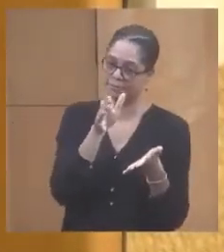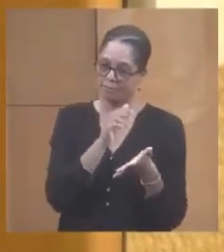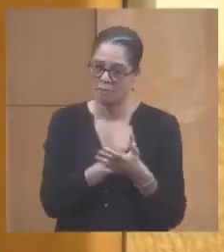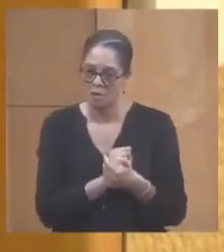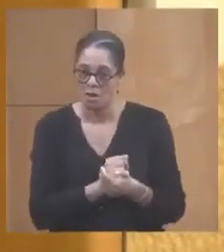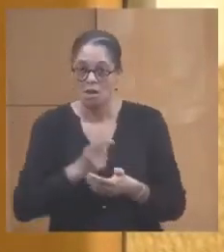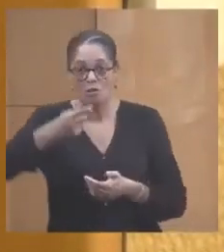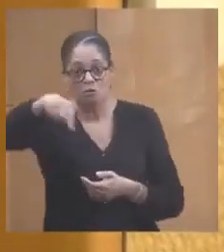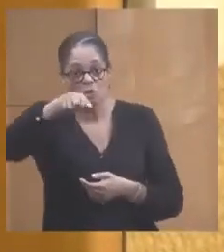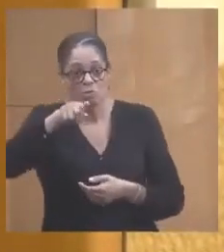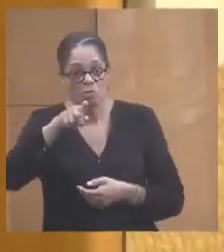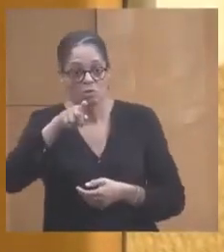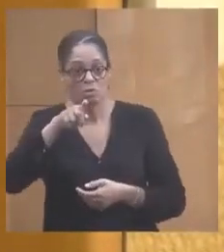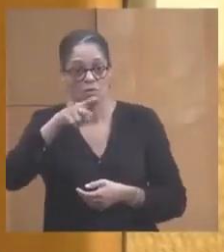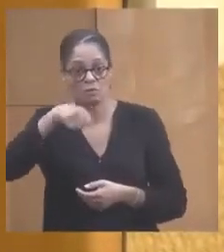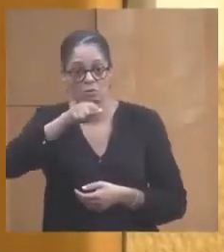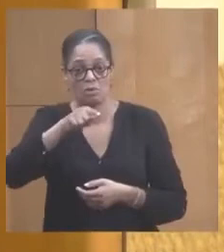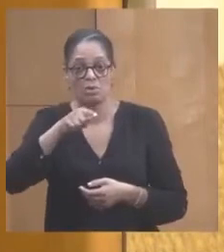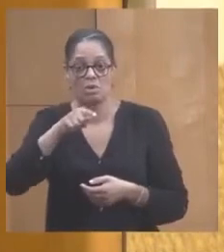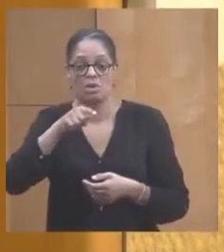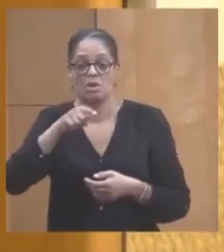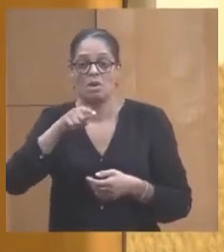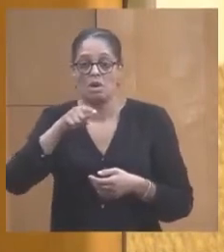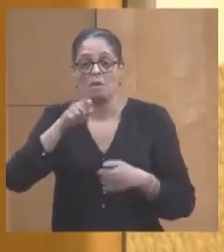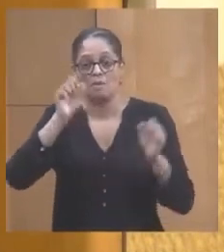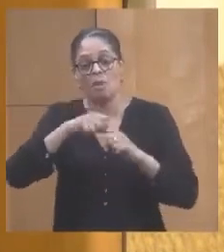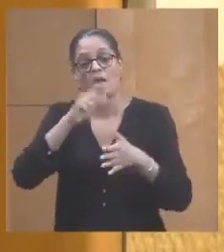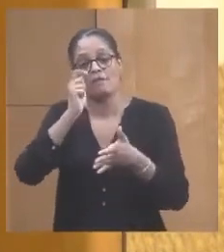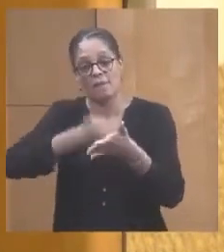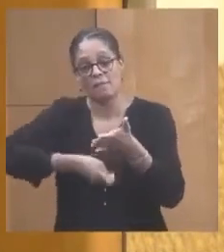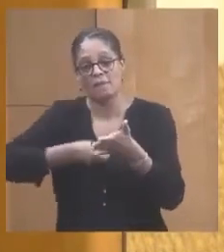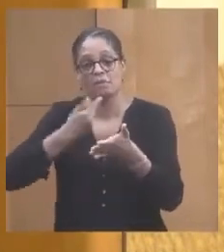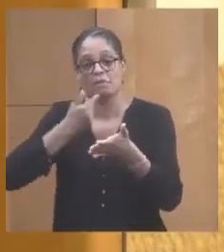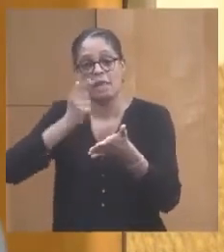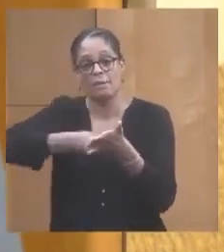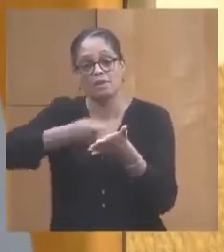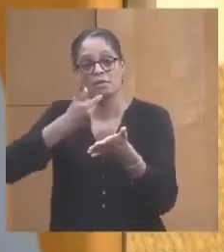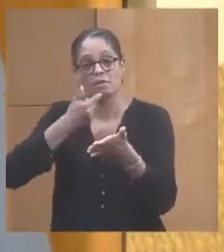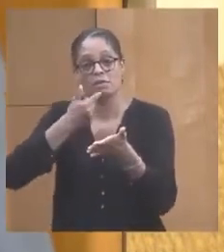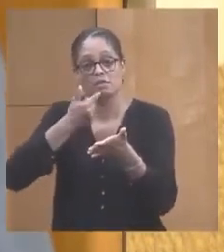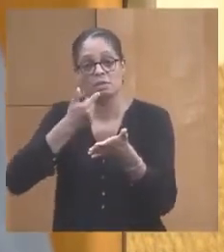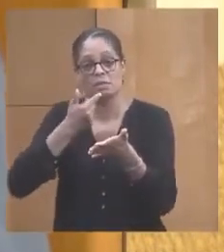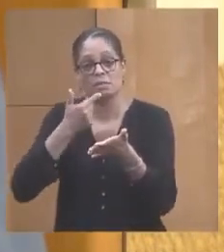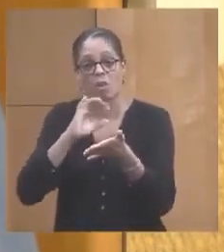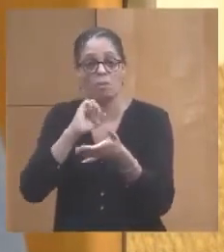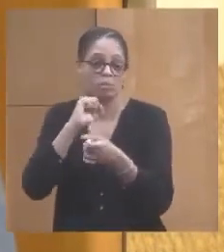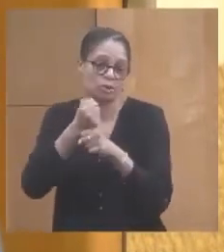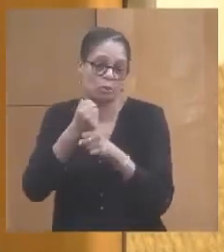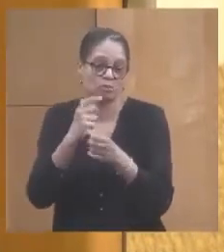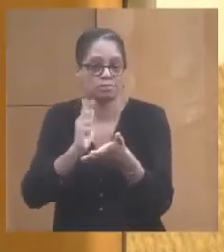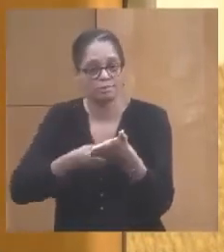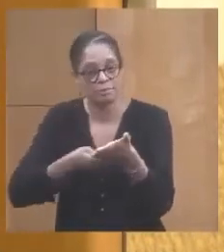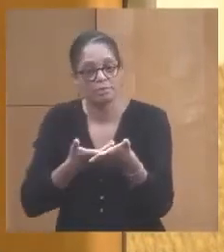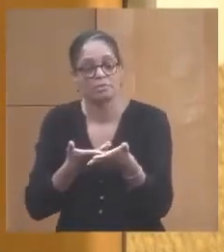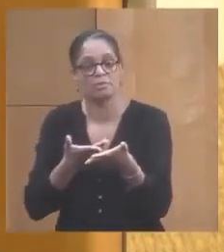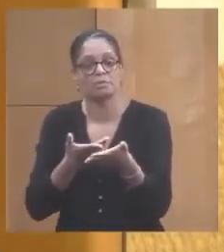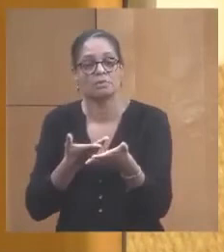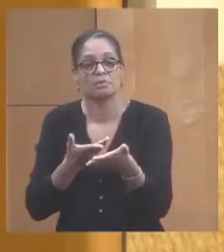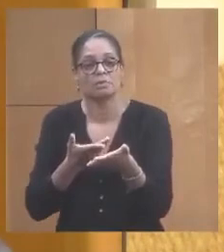avez voté même un niveau d'amende de taxes je ne pas comment appeler une sanction financière pécuniaire